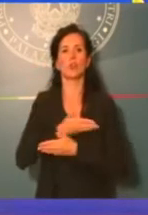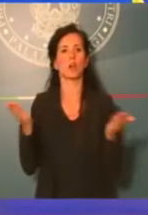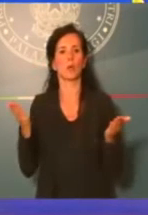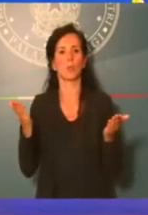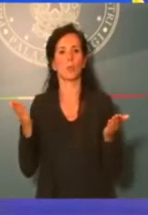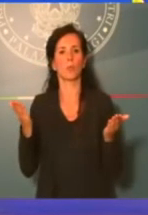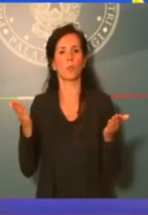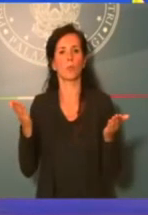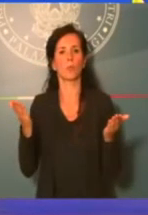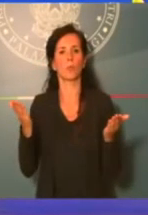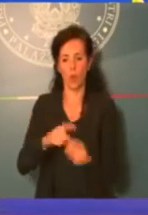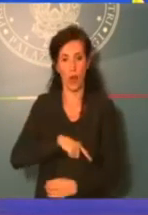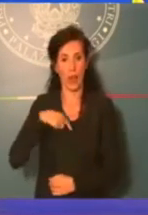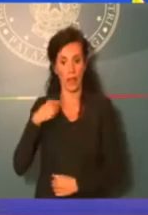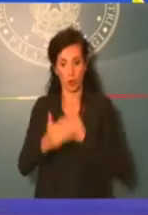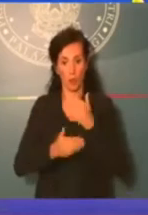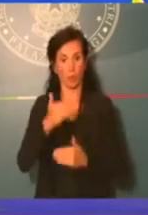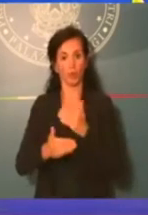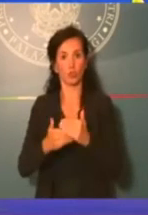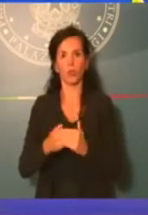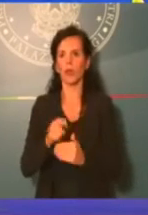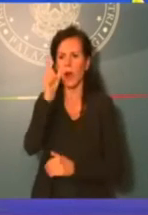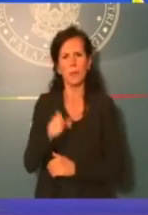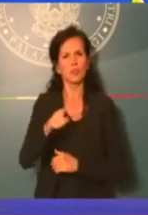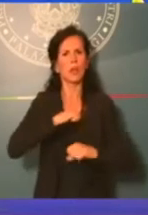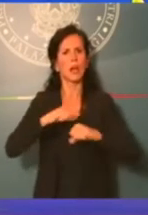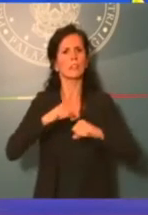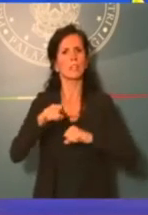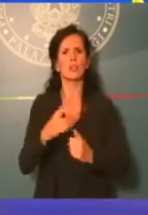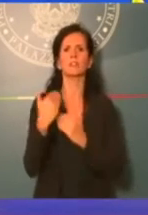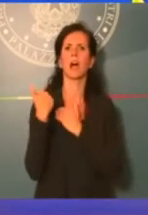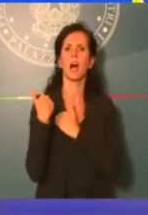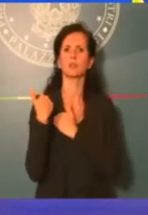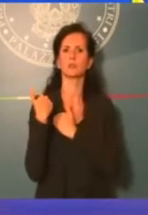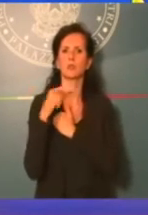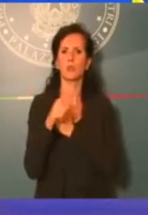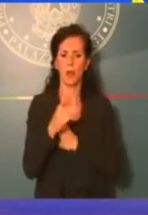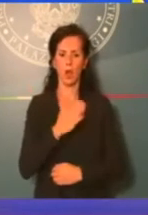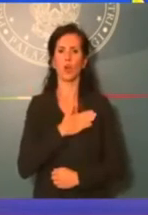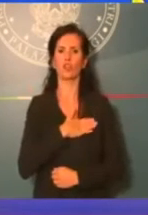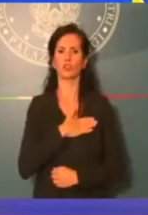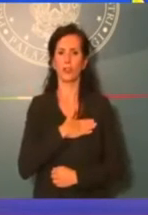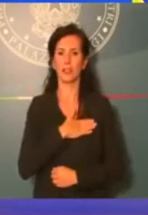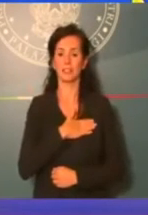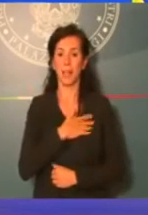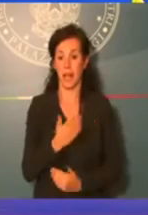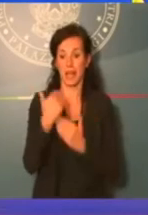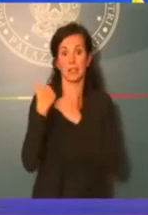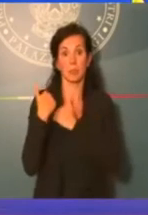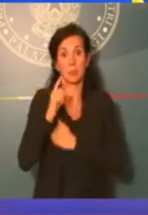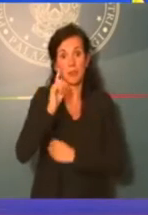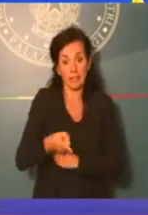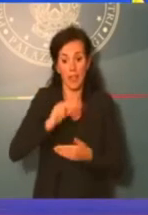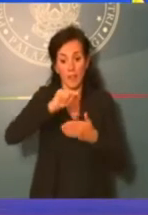amministrative e non più il dirigente che si assume coscienziosamente la responsabilità di firmare per